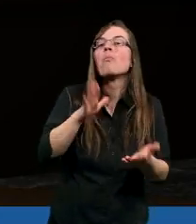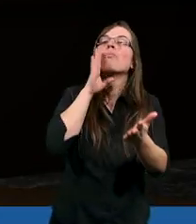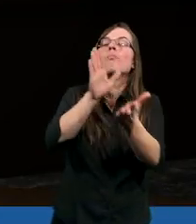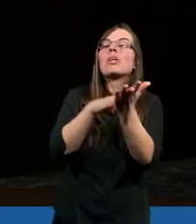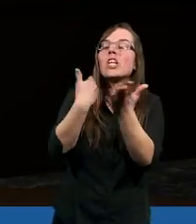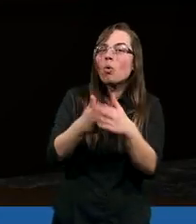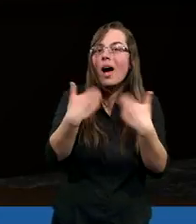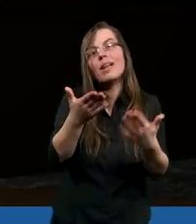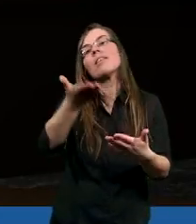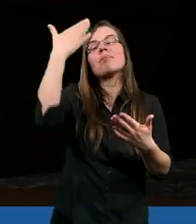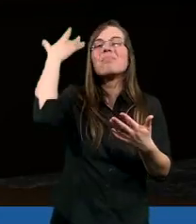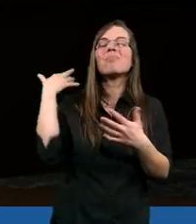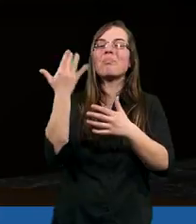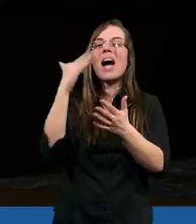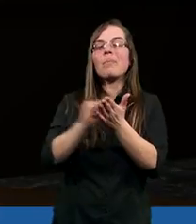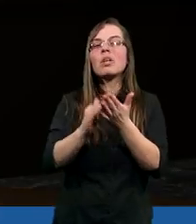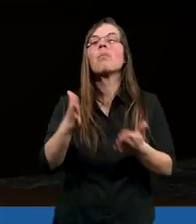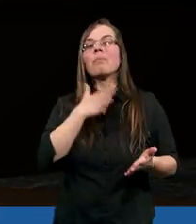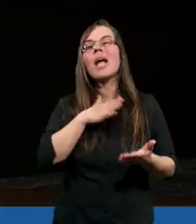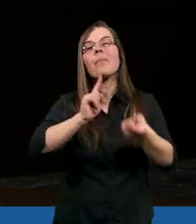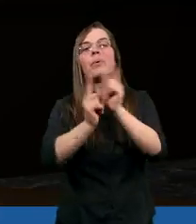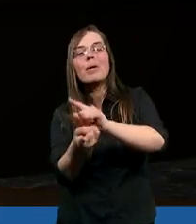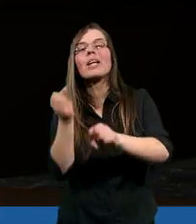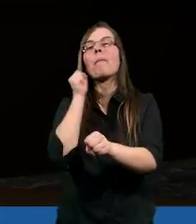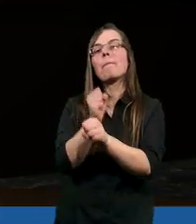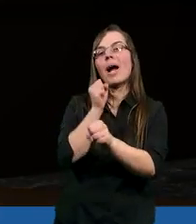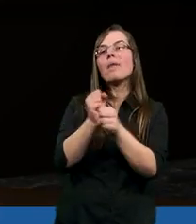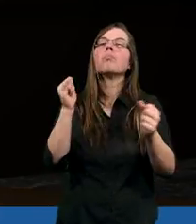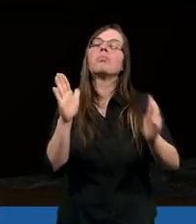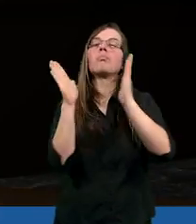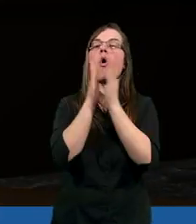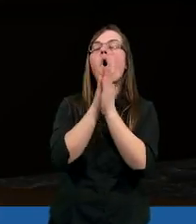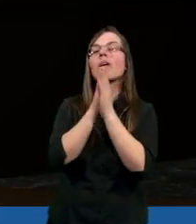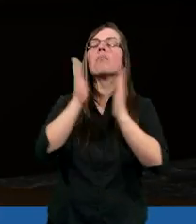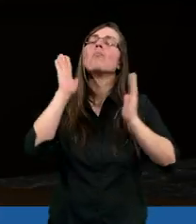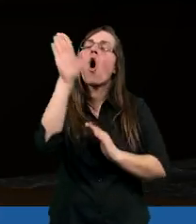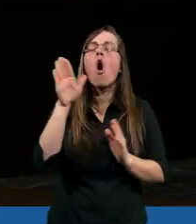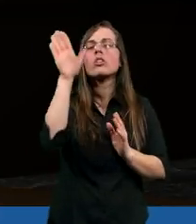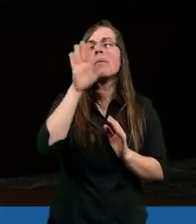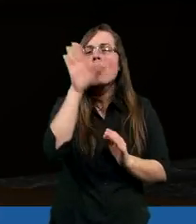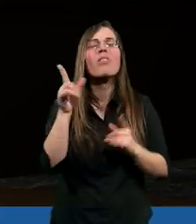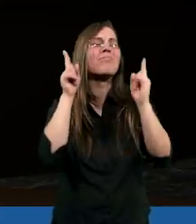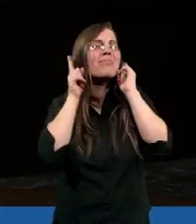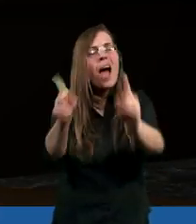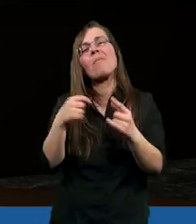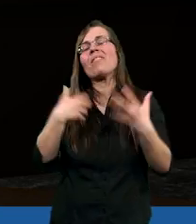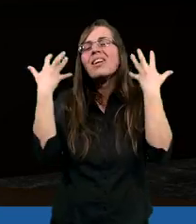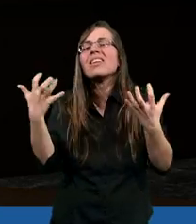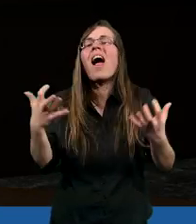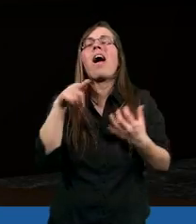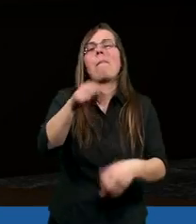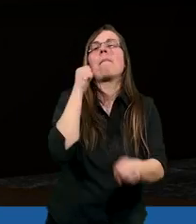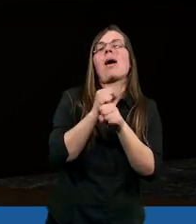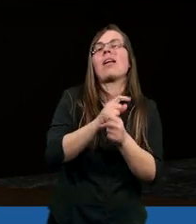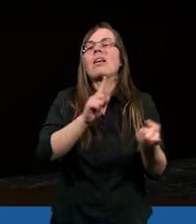Przykład sprzed ładnych paru miesięcy, gdzie miałam zmienić pracę i modliłam się do Boga, że naprawdę chcę tą